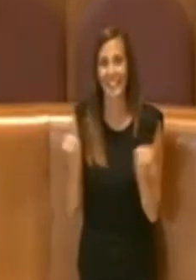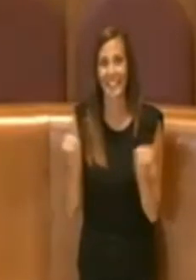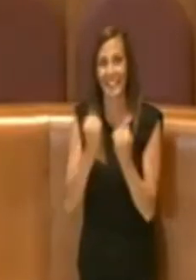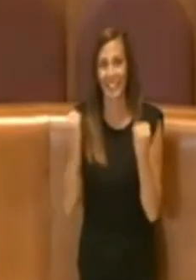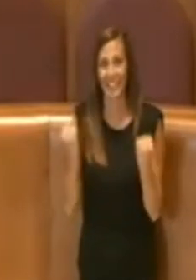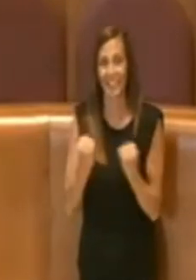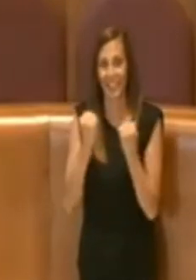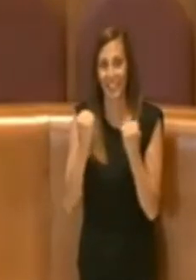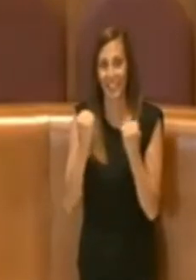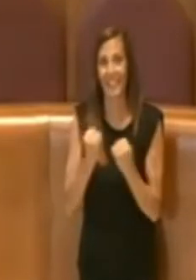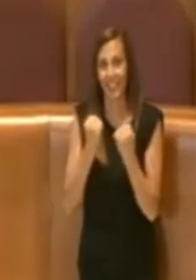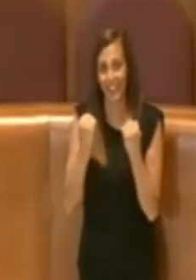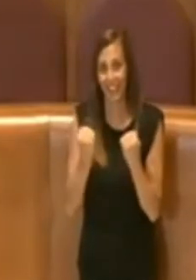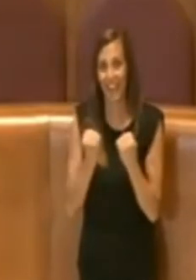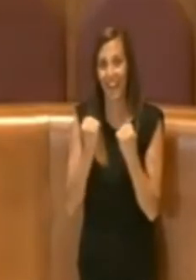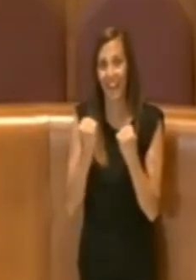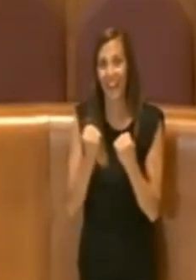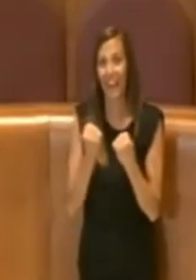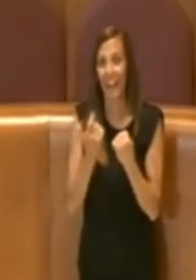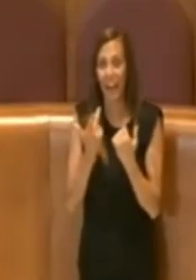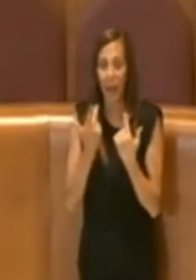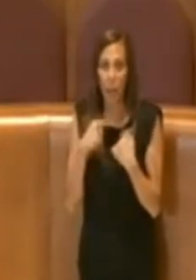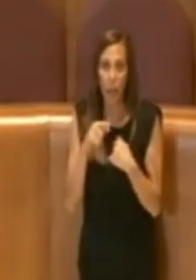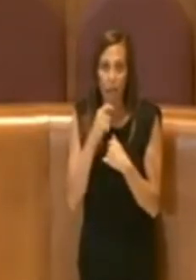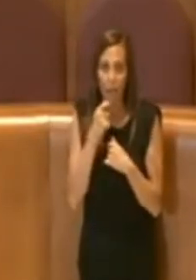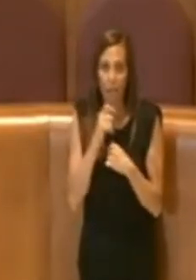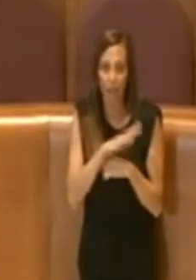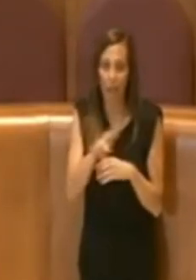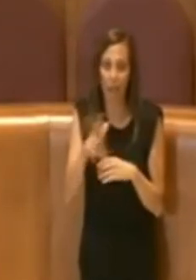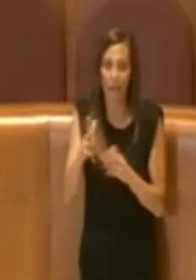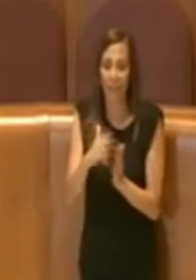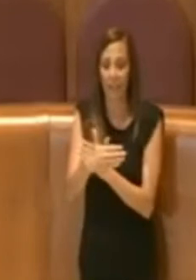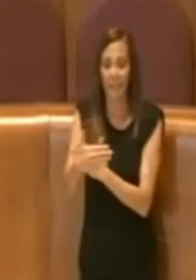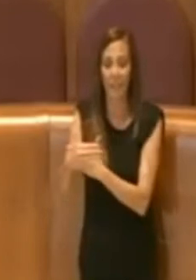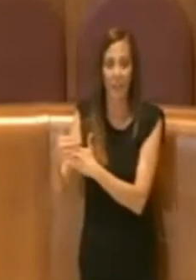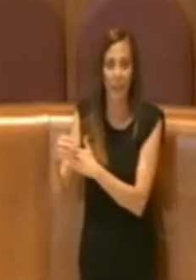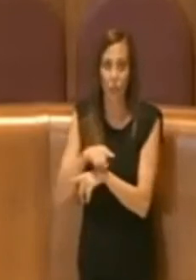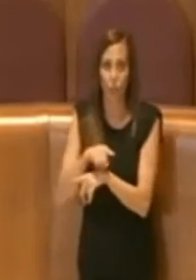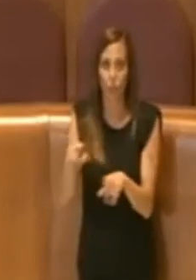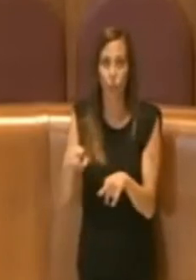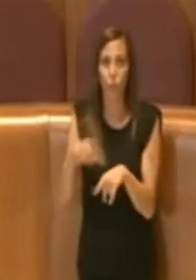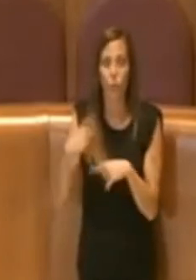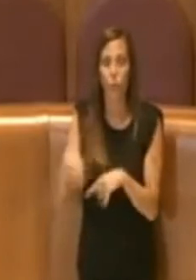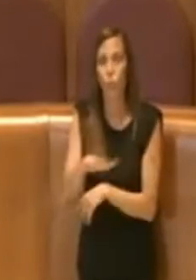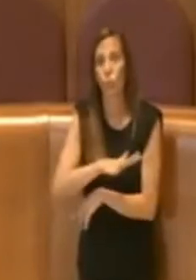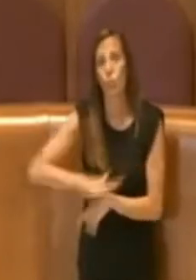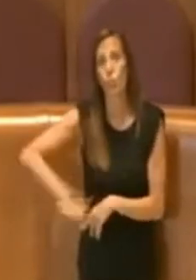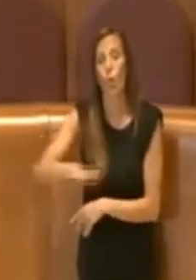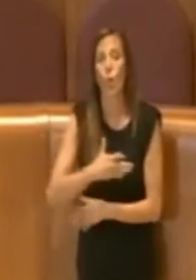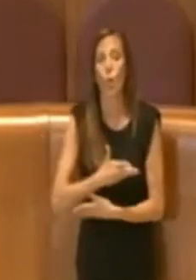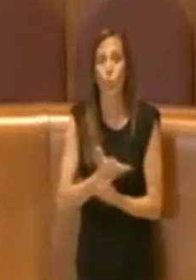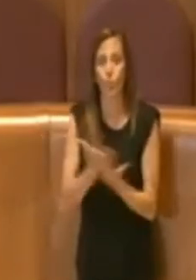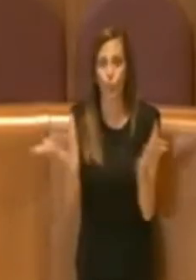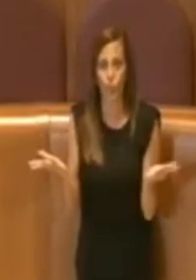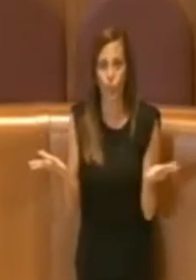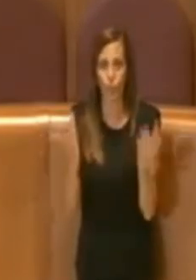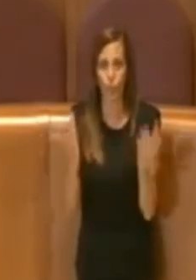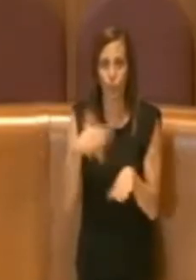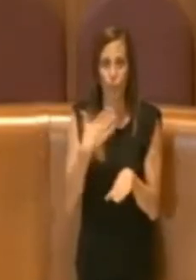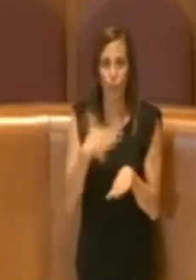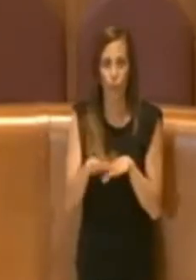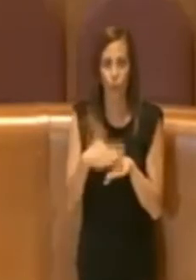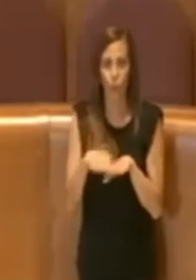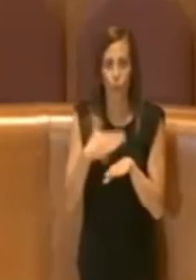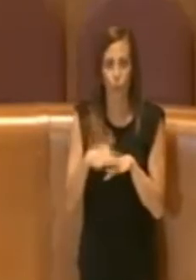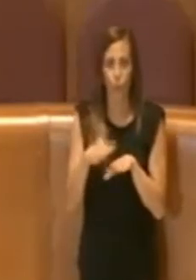interessare su altri settori che concorrono sul suolo pubblico all'utilizzo del